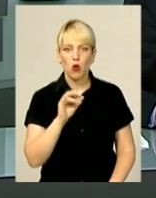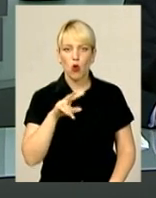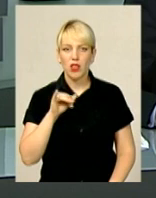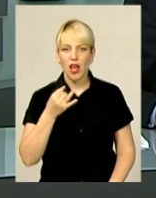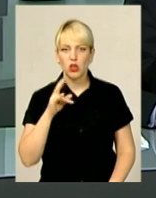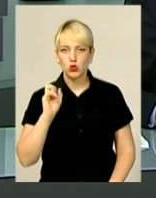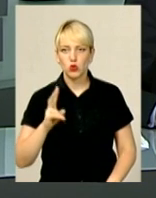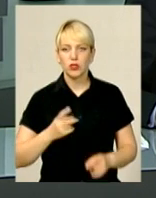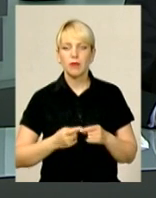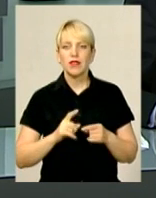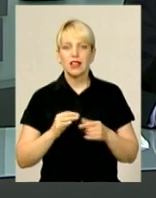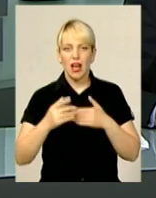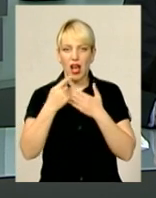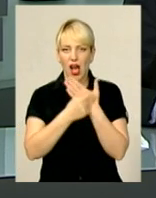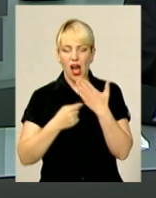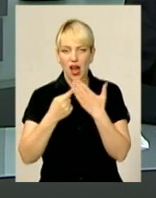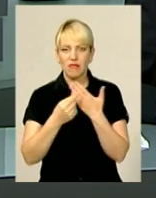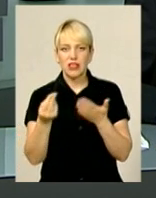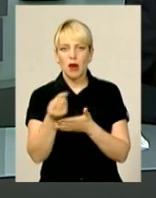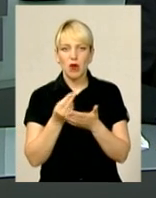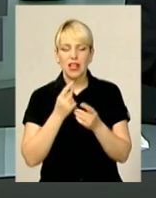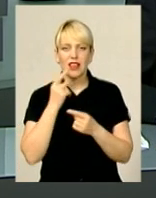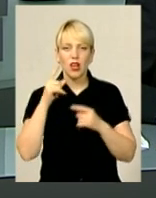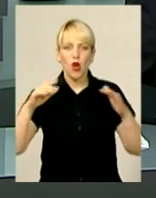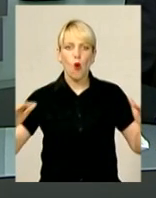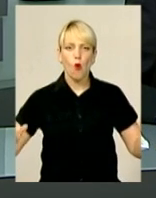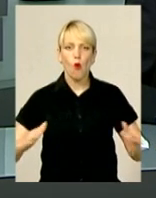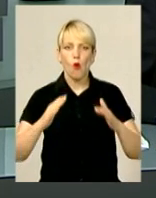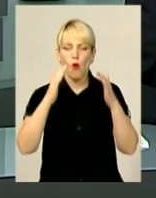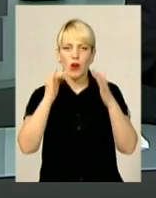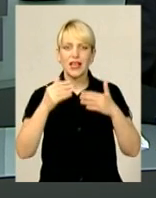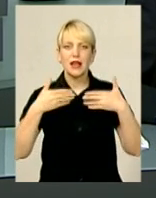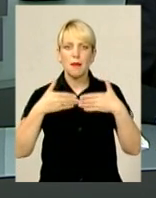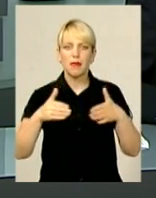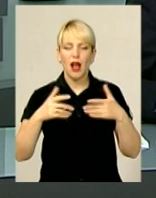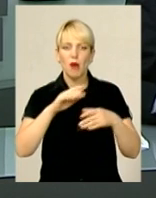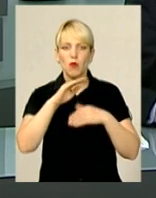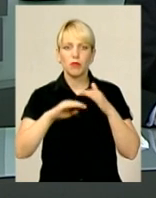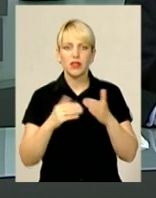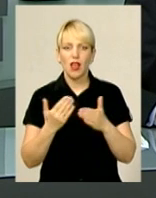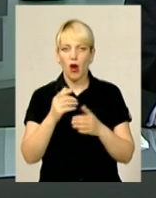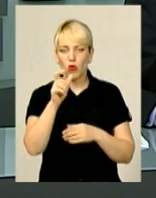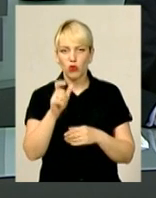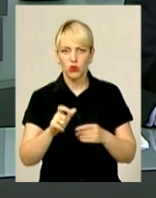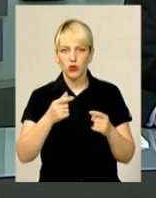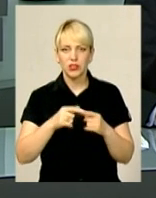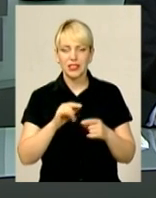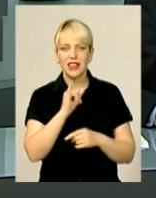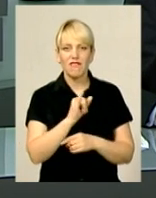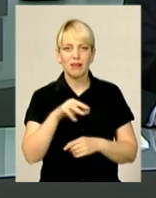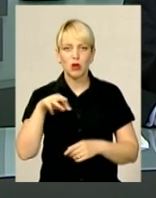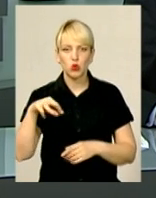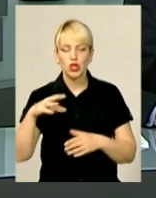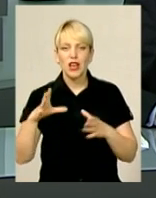НБУ. На аверсі монети зображено далекі гори та символічну браму, під якою постать Івана Миколайчука із ягням на руках.